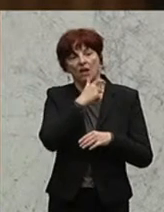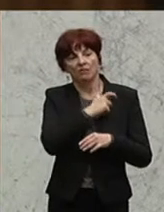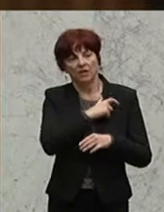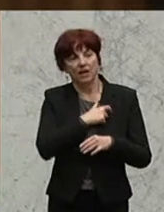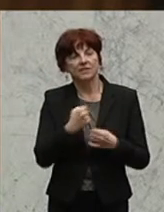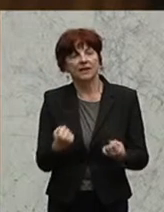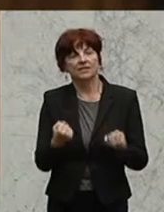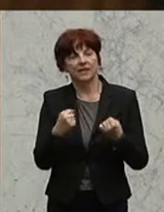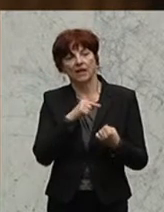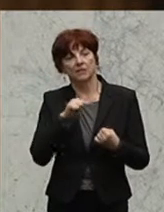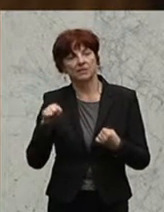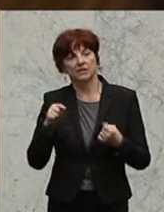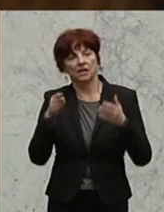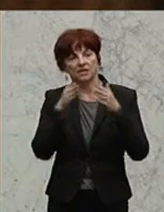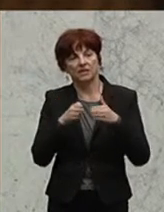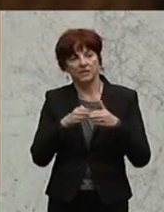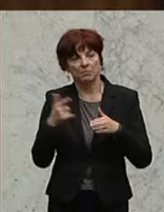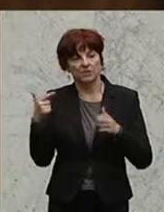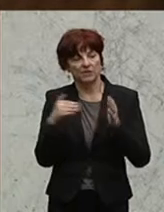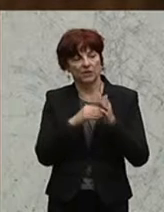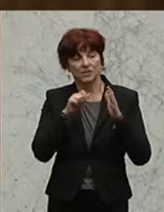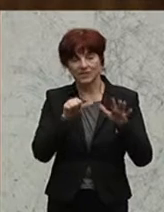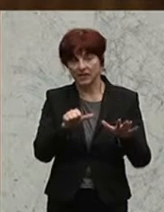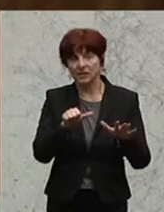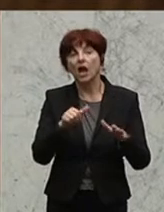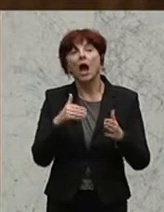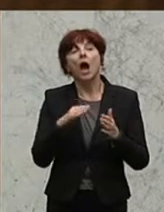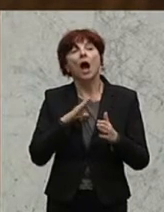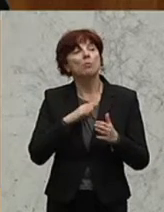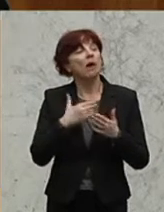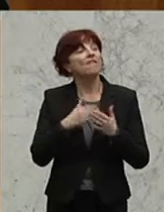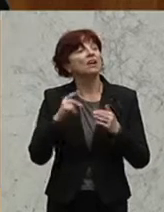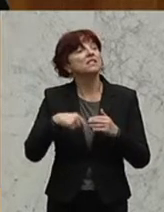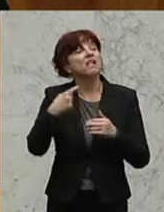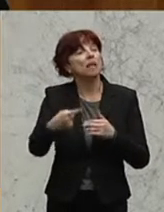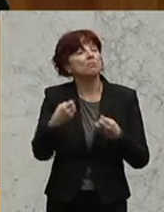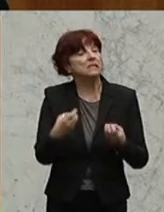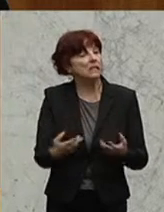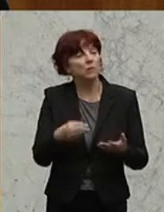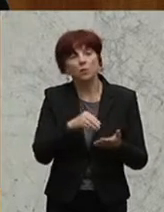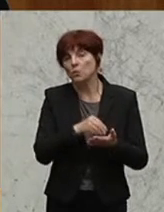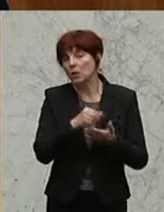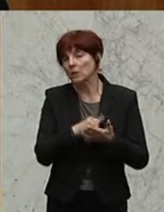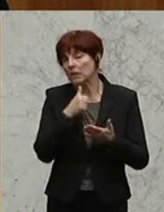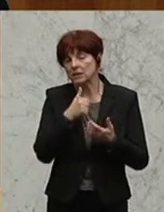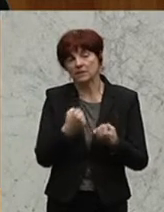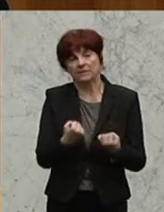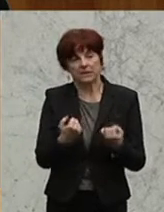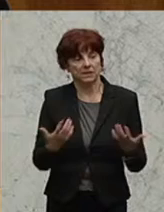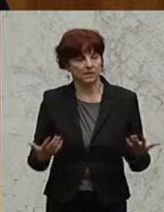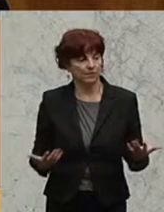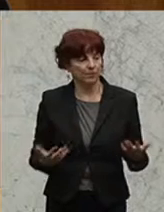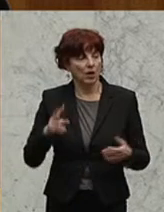2016. Aber was danach passiert, ist noch offen. Das bedeutet, der VKI muss jedes Jahr damit